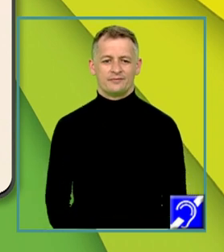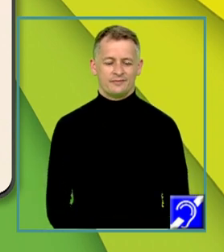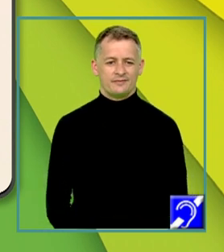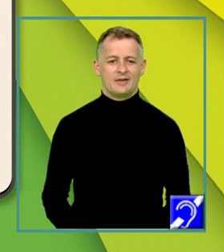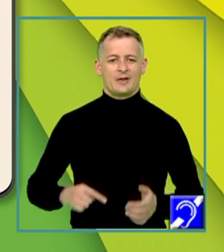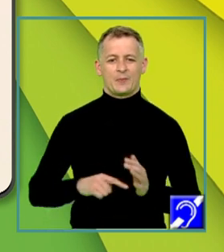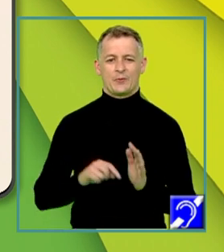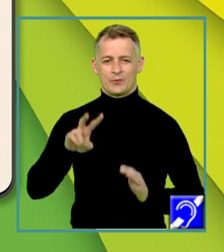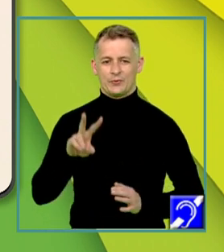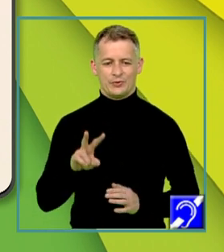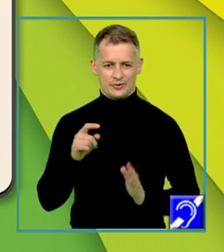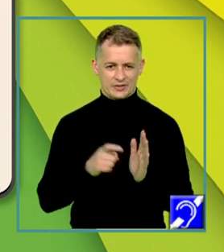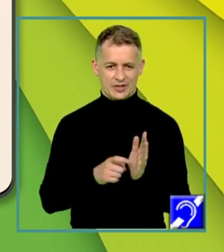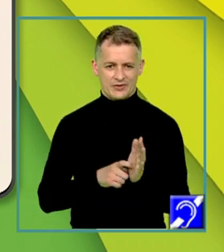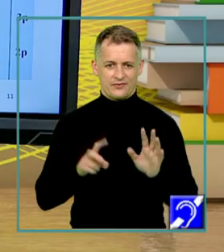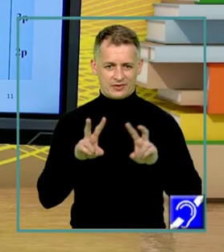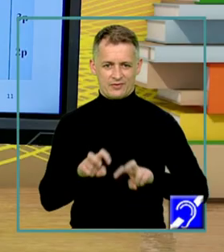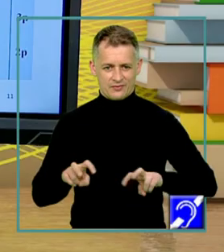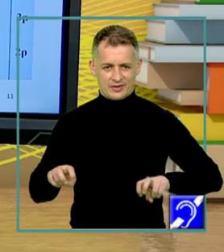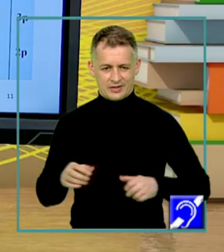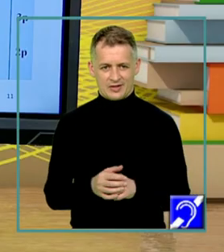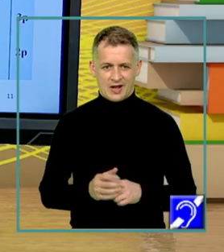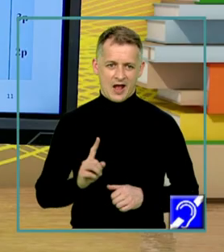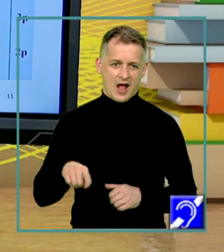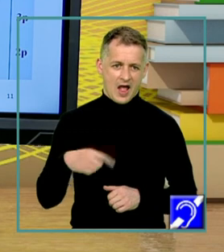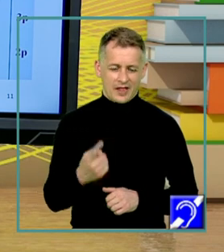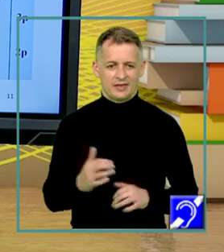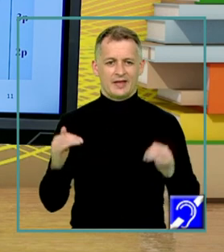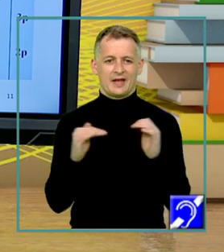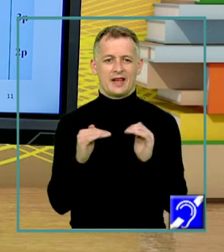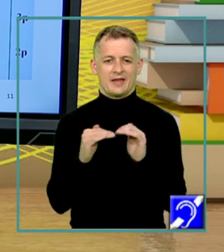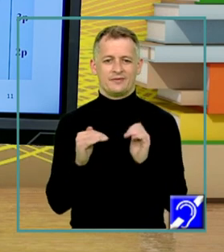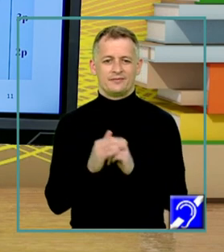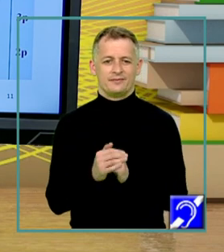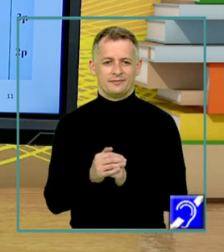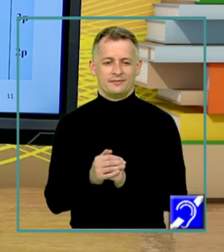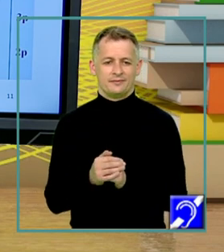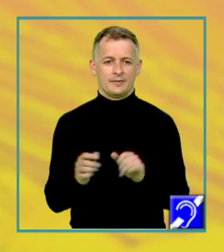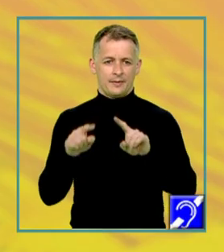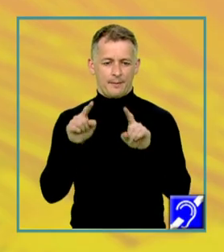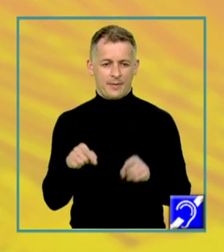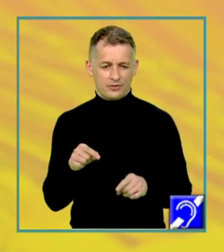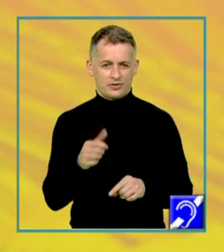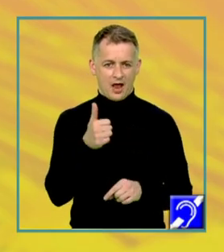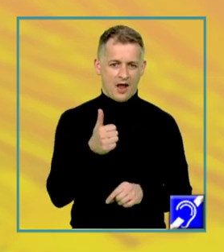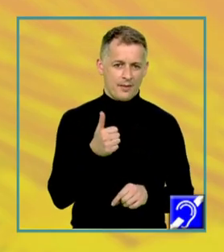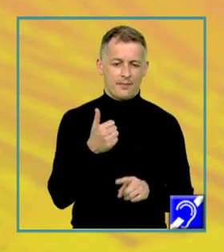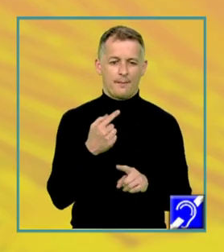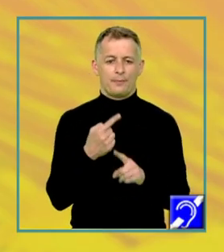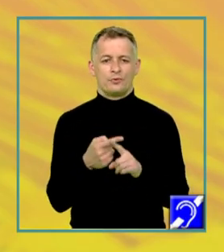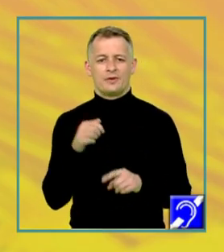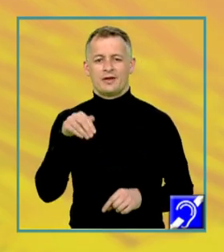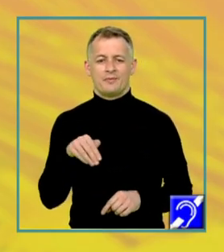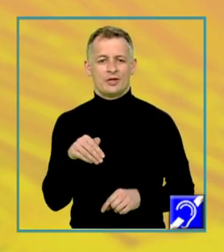punctul 2 se cere verificarea unei alte egalități matricea A plus matricea M de